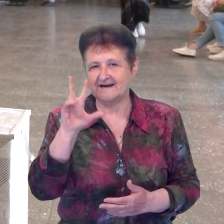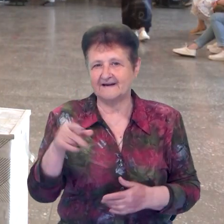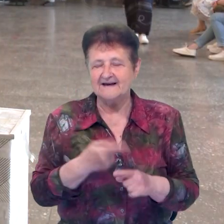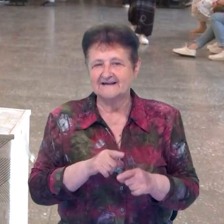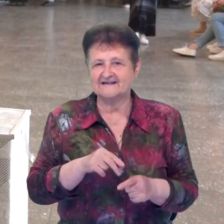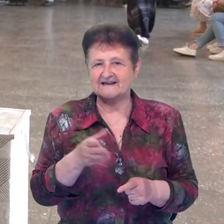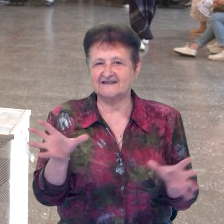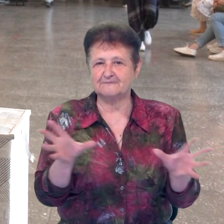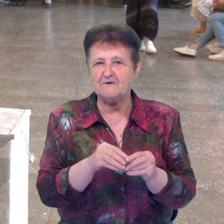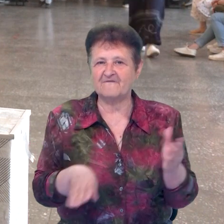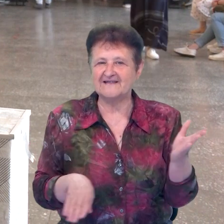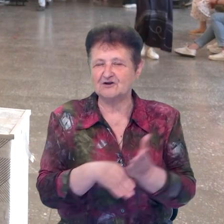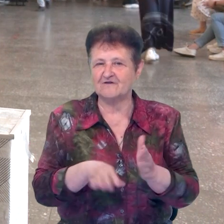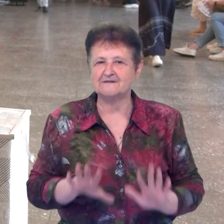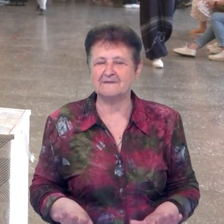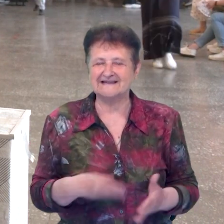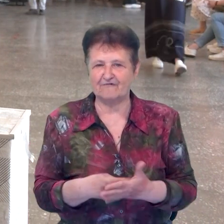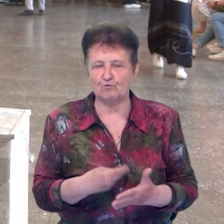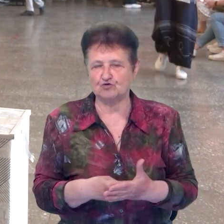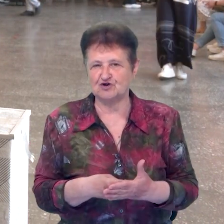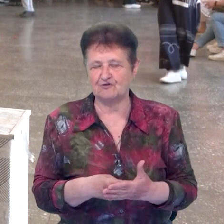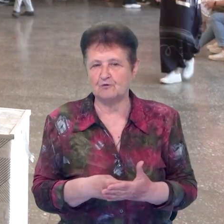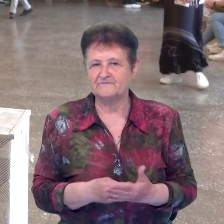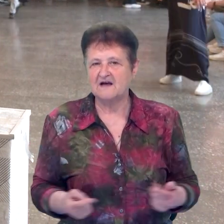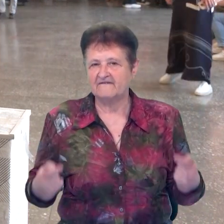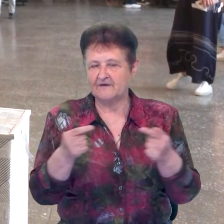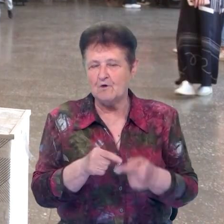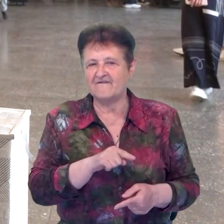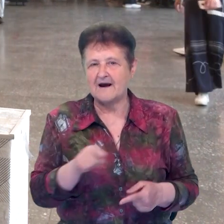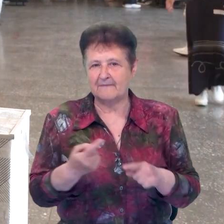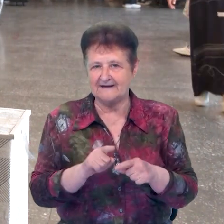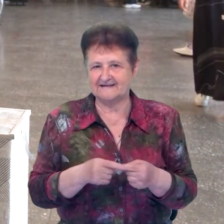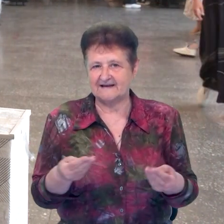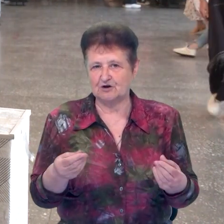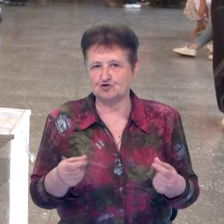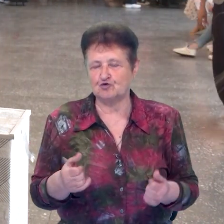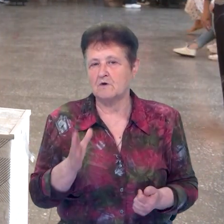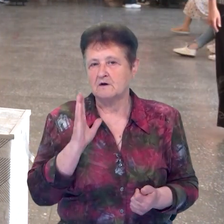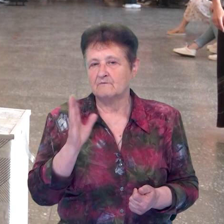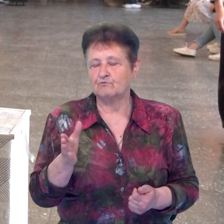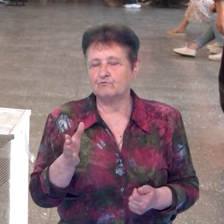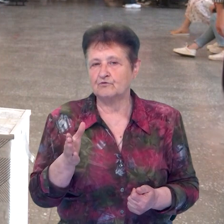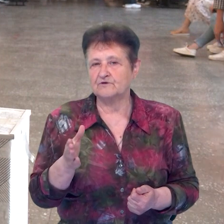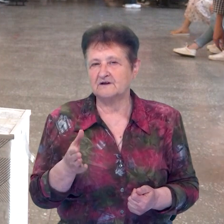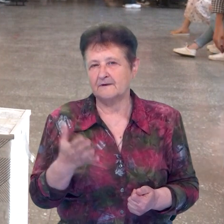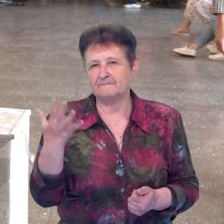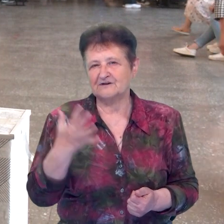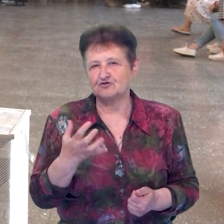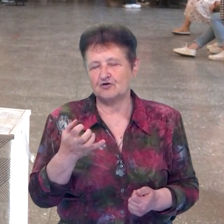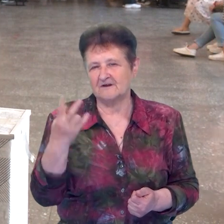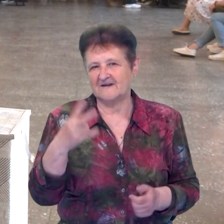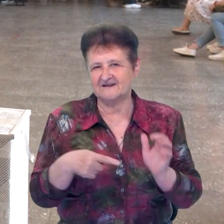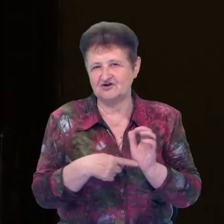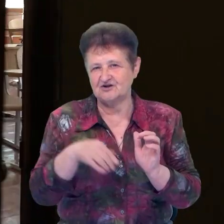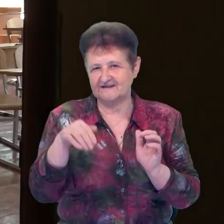співфінансування із місцевого бюджету. Відповідно, в рамках цієї суми буде два проєкти переможця – це 526 тисяч